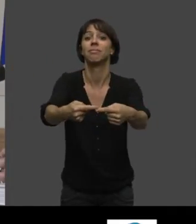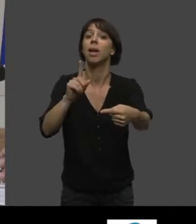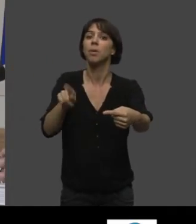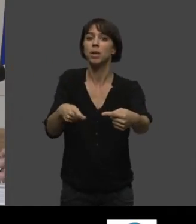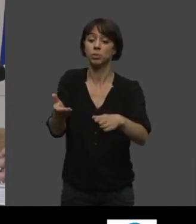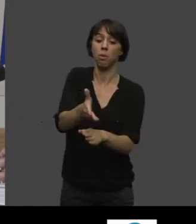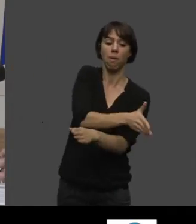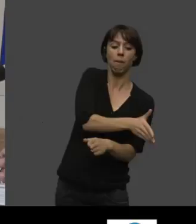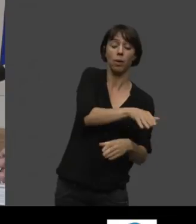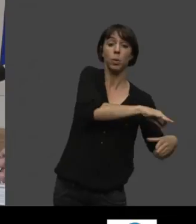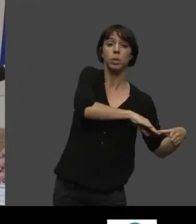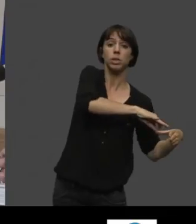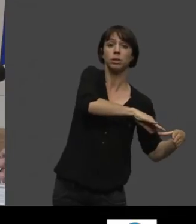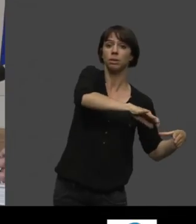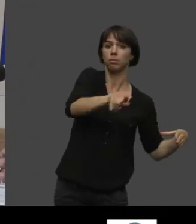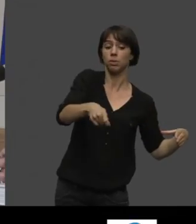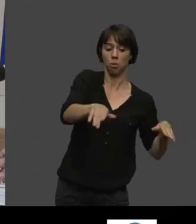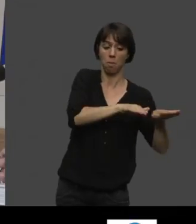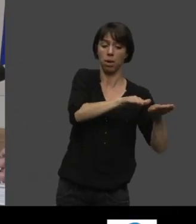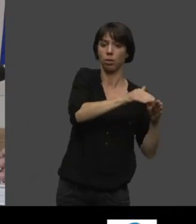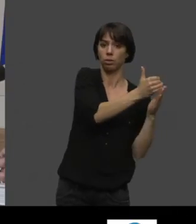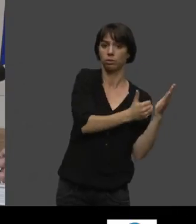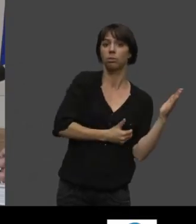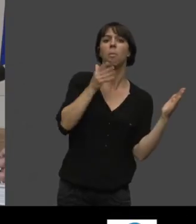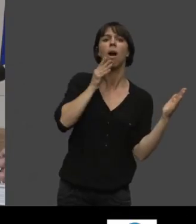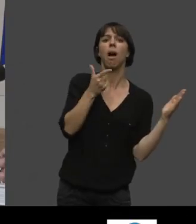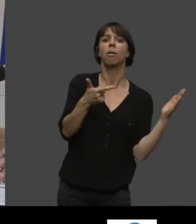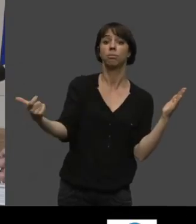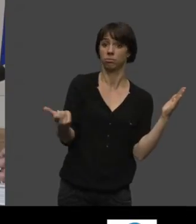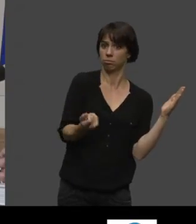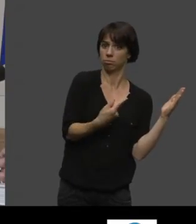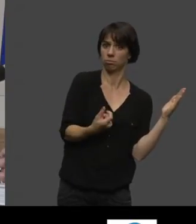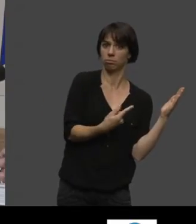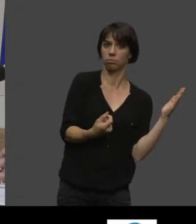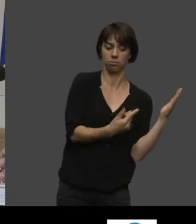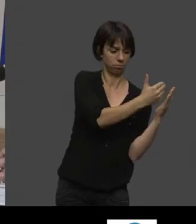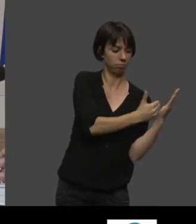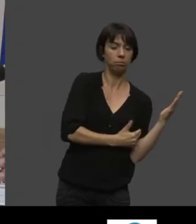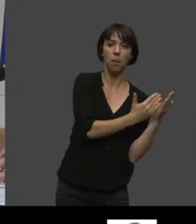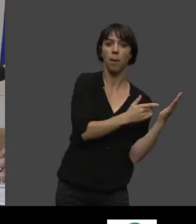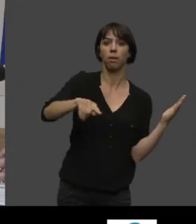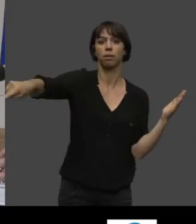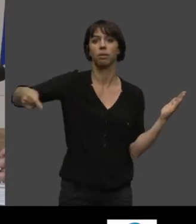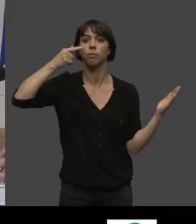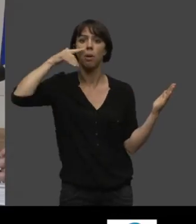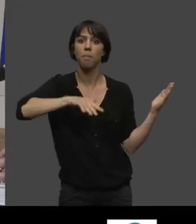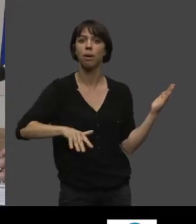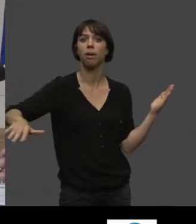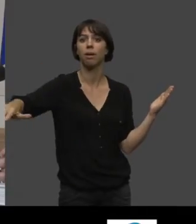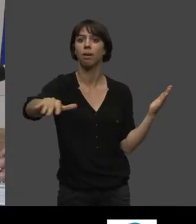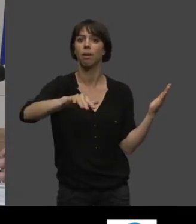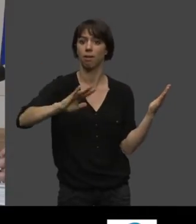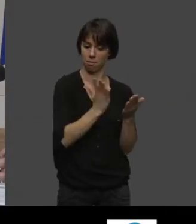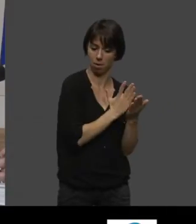on a mis en place tout ce qui était de trop de façon à... de façon à,